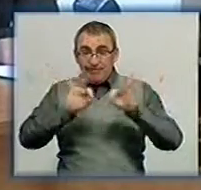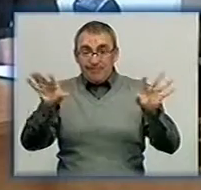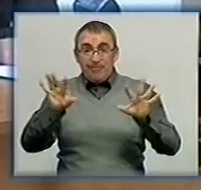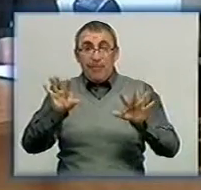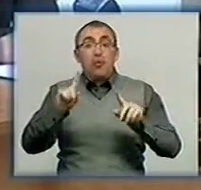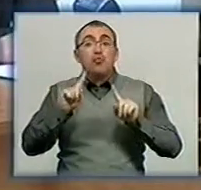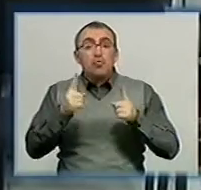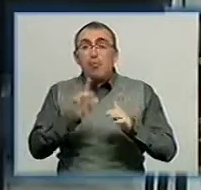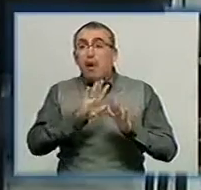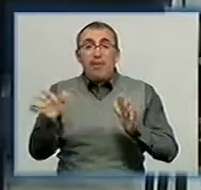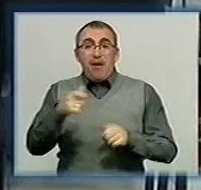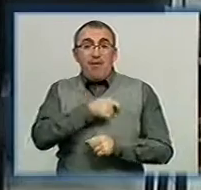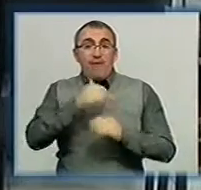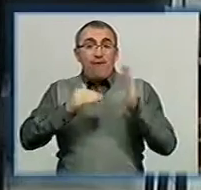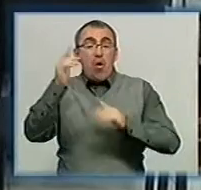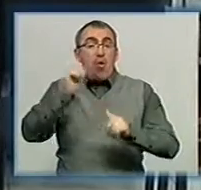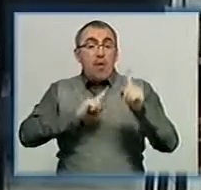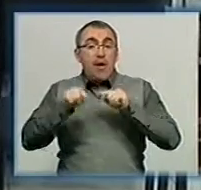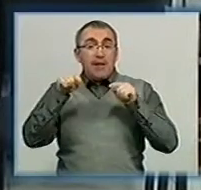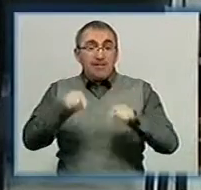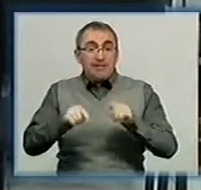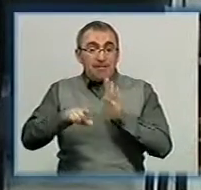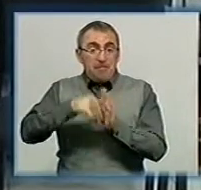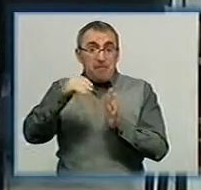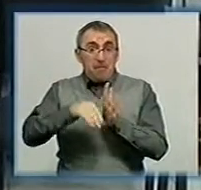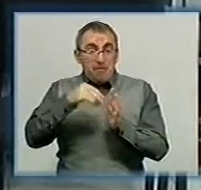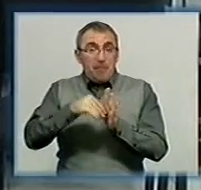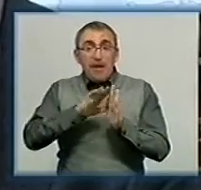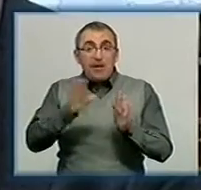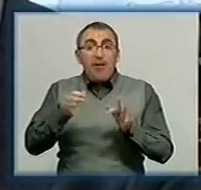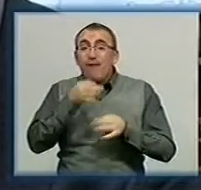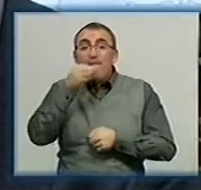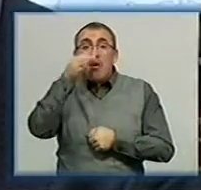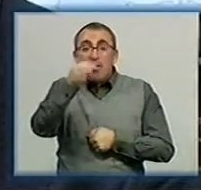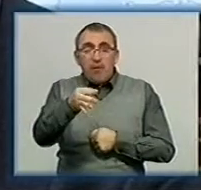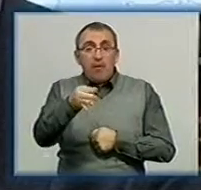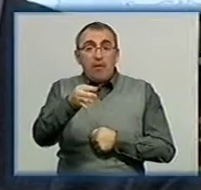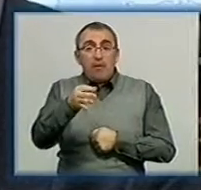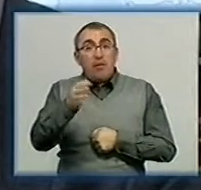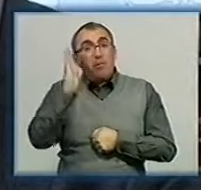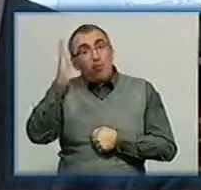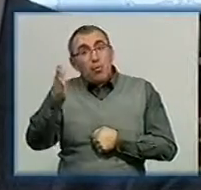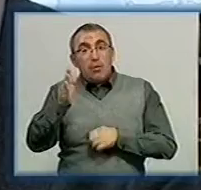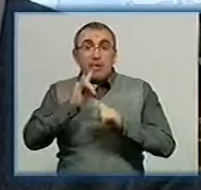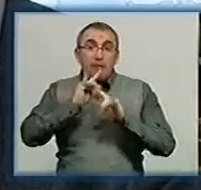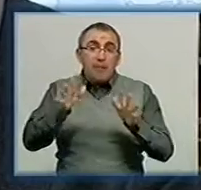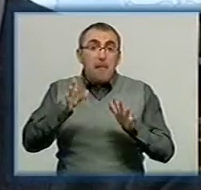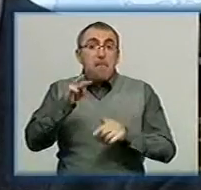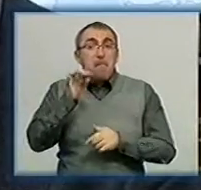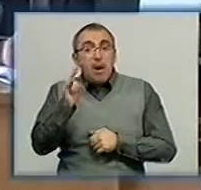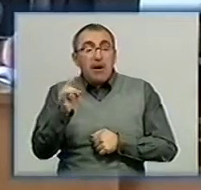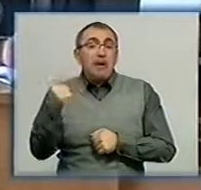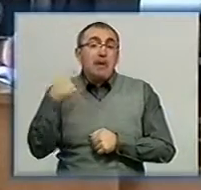пояснив, чому не балотувався до Верховної Ради на цих парламентських виборах і не відповів, чи претендуватиме на посаду мера